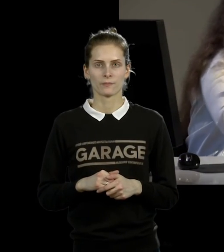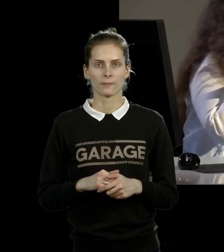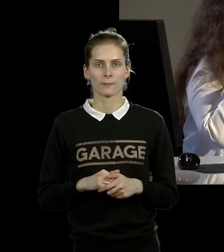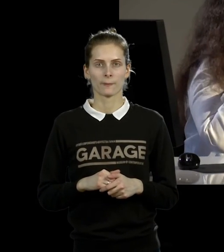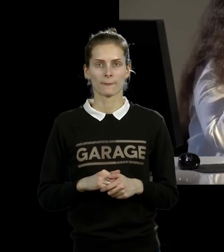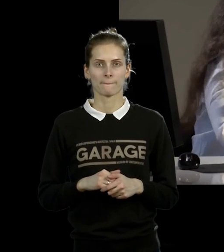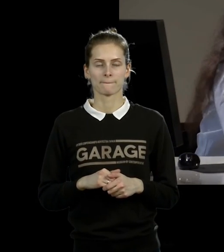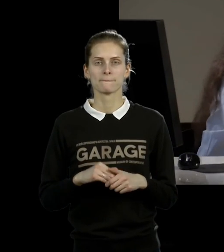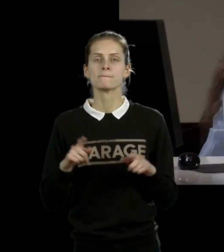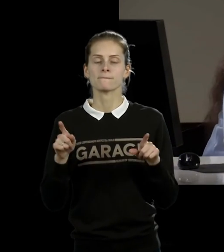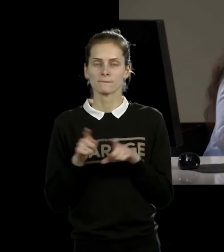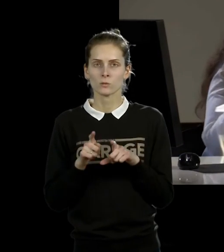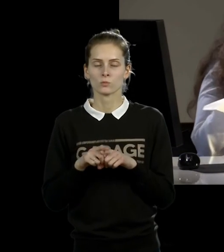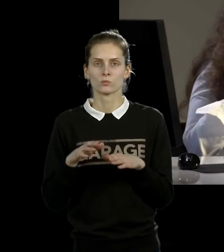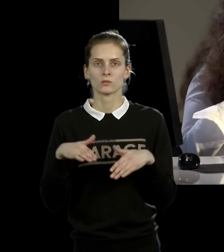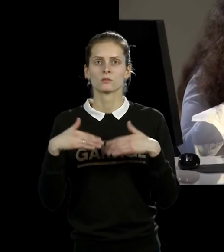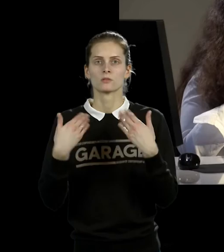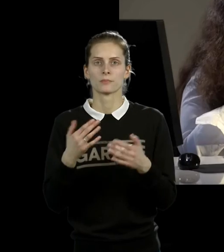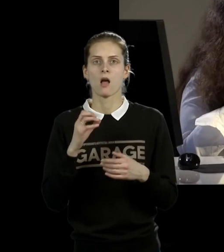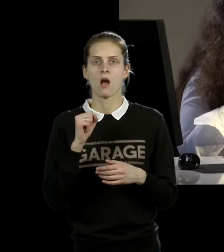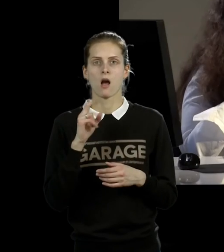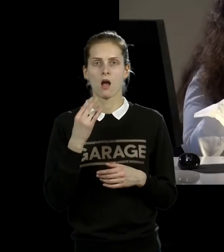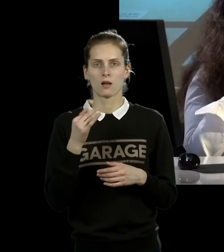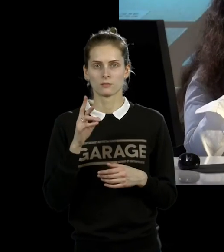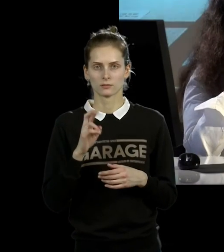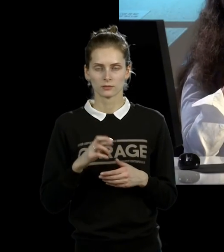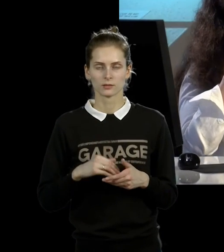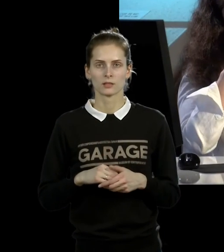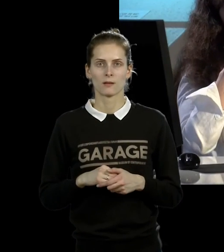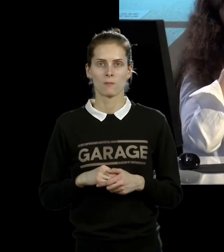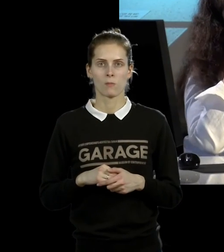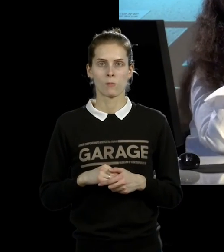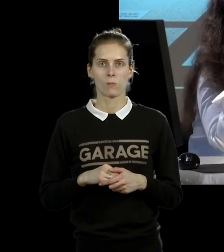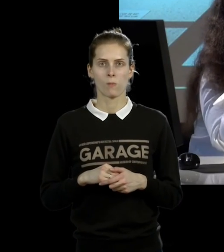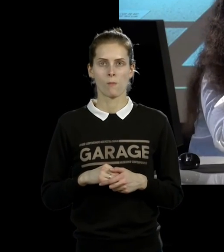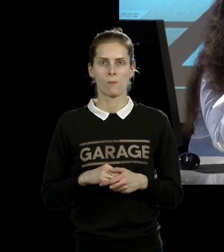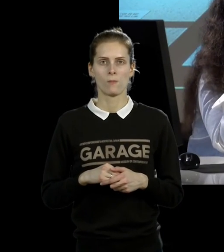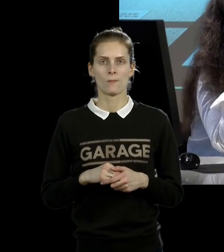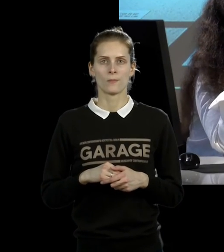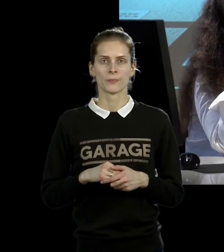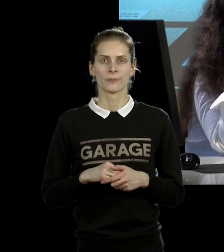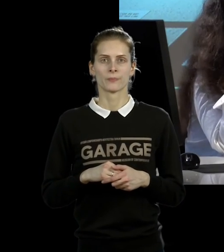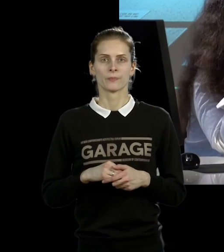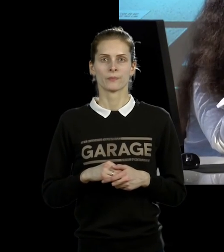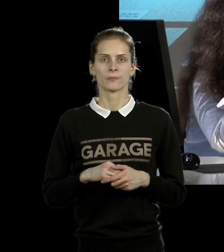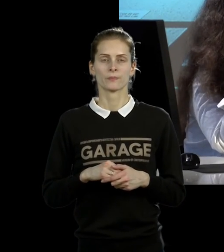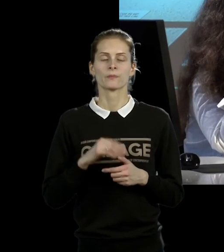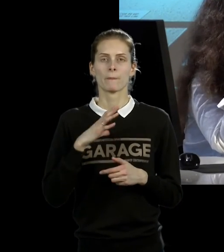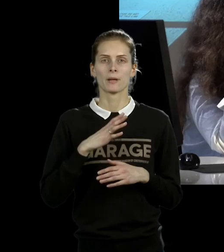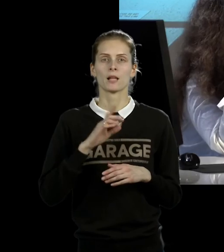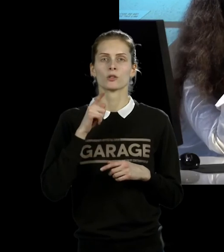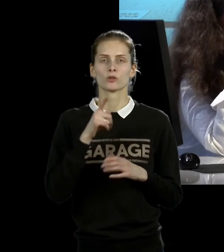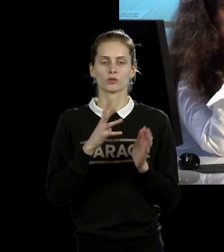еще одна акция, которая не очень зрелищная, которая произошла в 79-м году. Есть у нас, собственно говоря, документация. Нет,